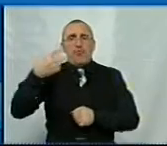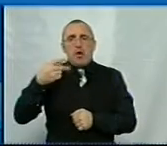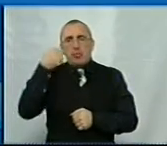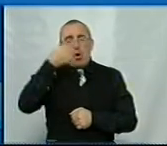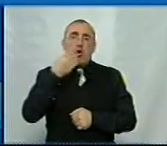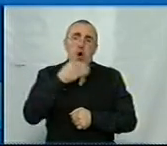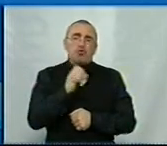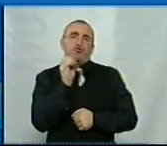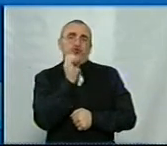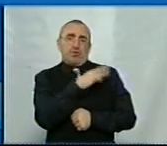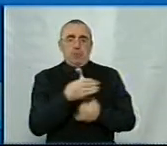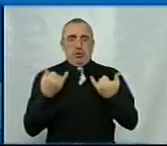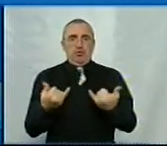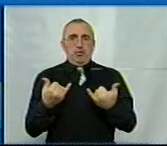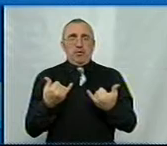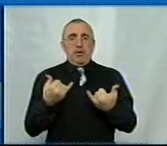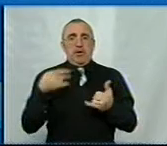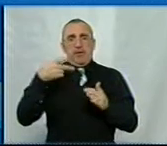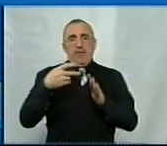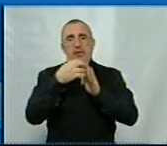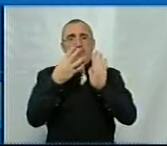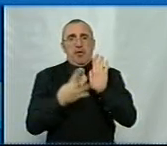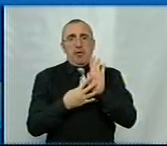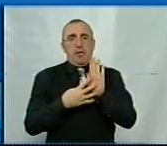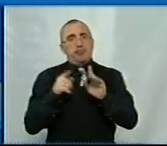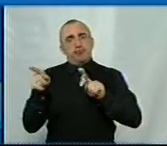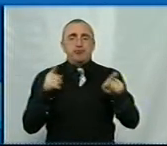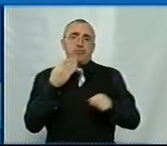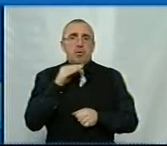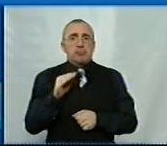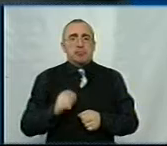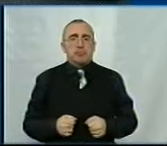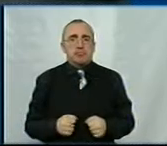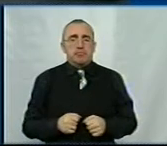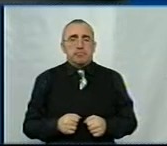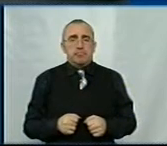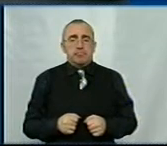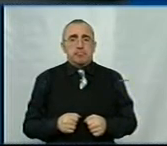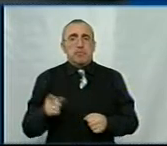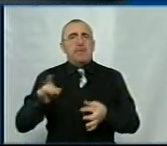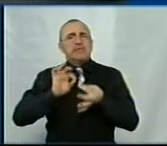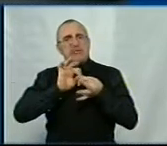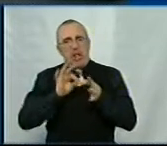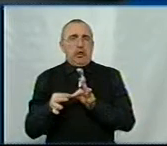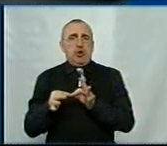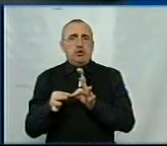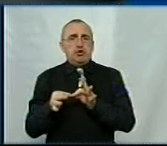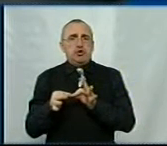кращий, ніж є сьогодні, ніж бюджет 2019-го? Він складніший.